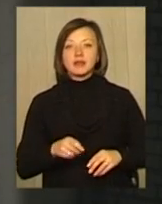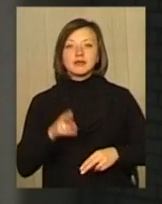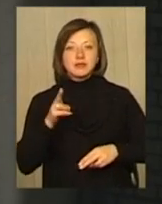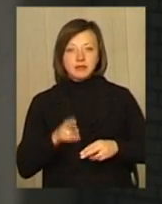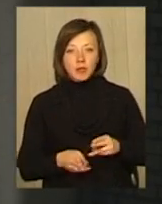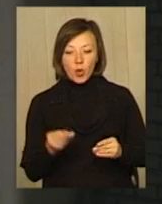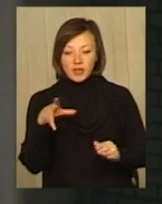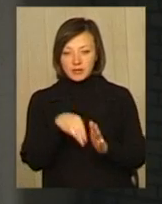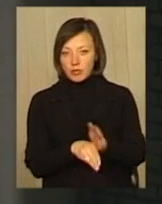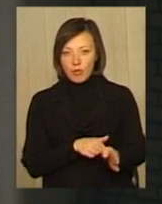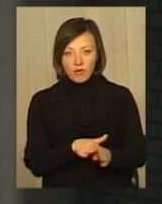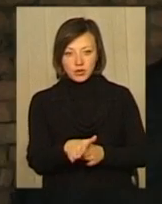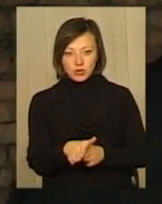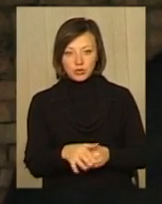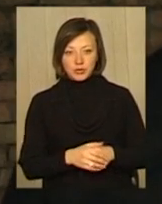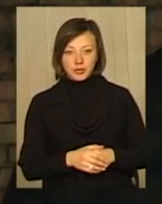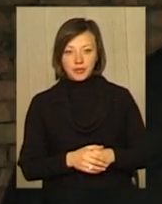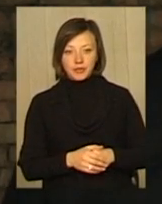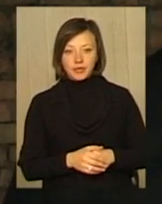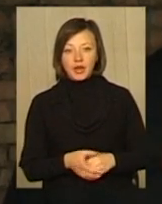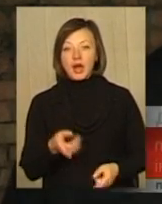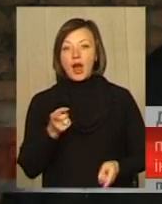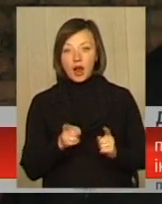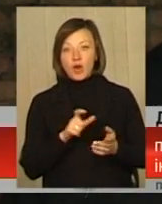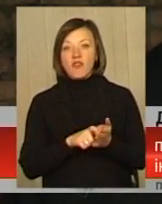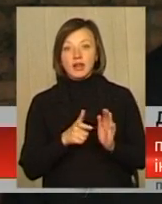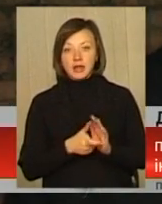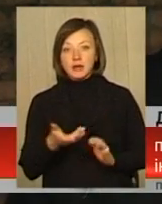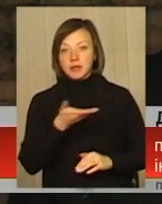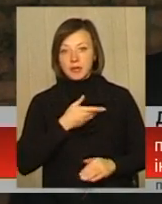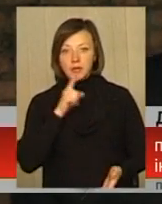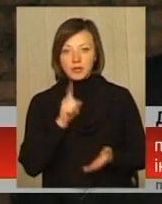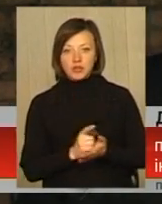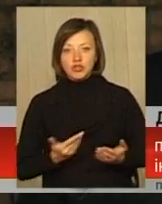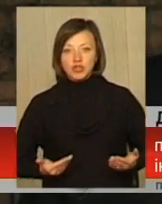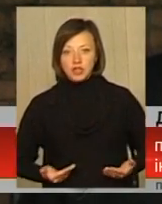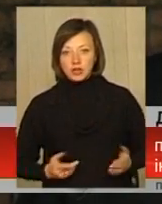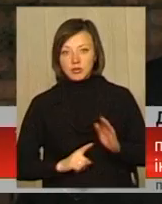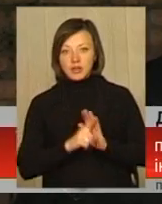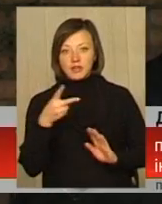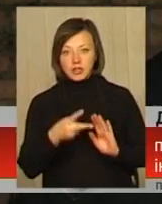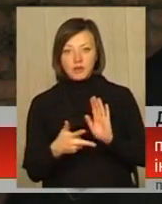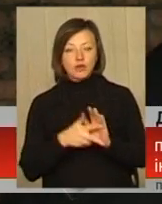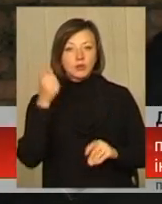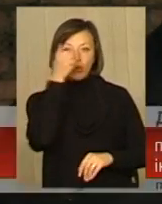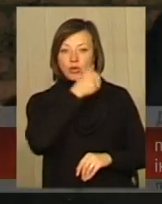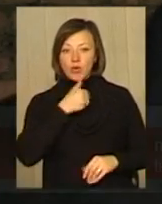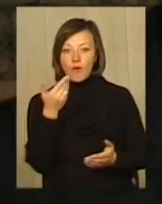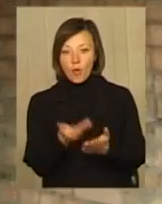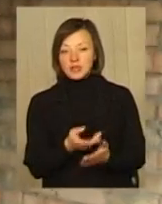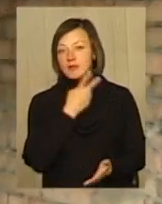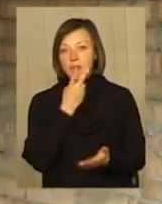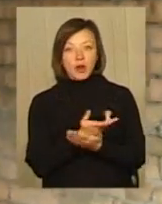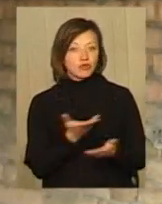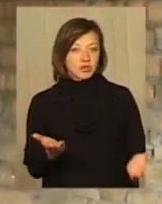проінвестували в повному обсязі. Ось реальна квартира, у якій ми мали жити з другого квартала 2008 року. Ось, як ви